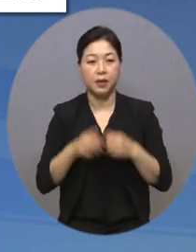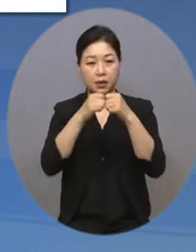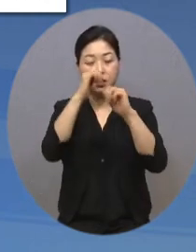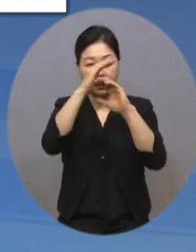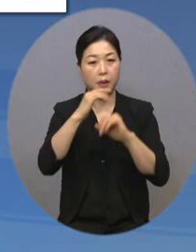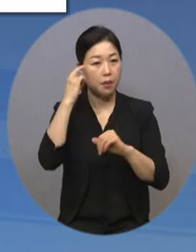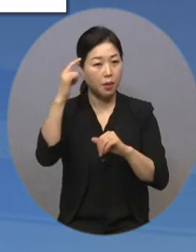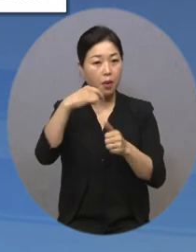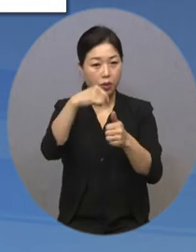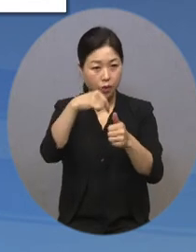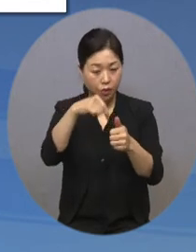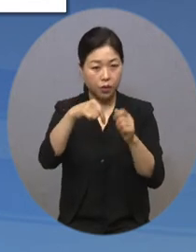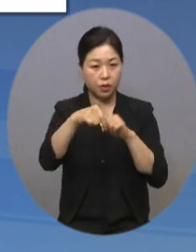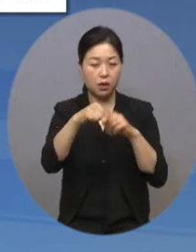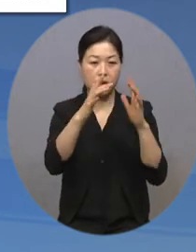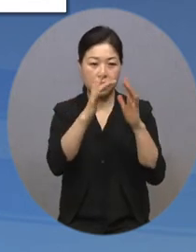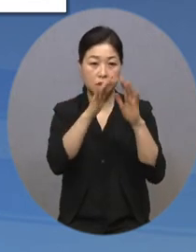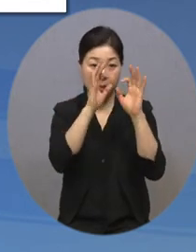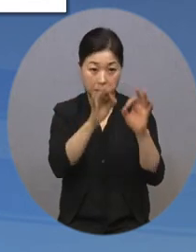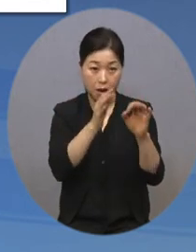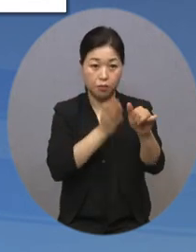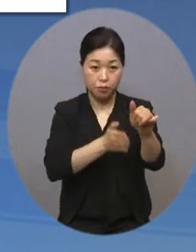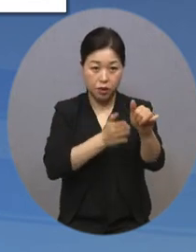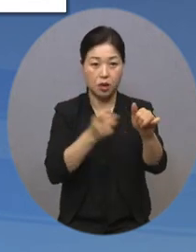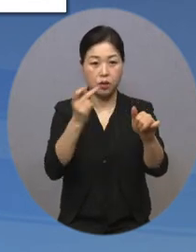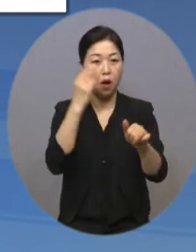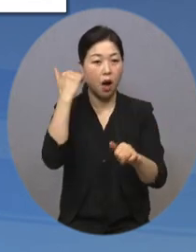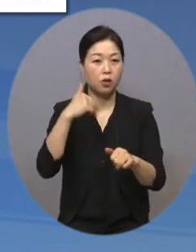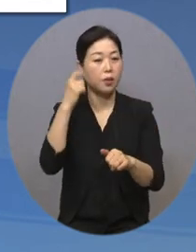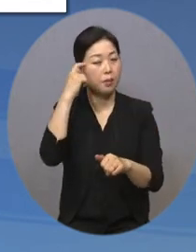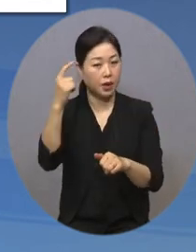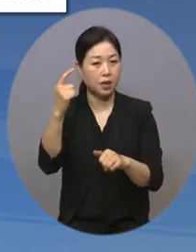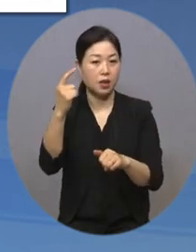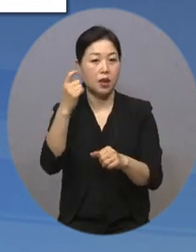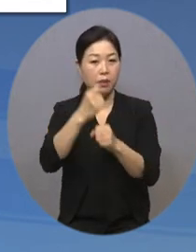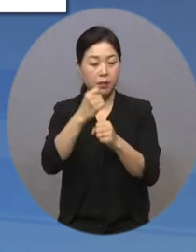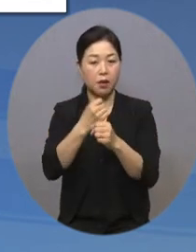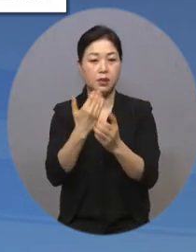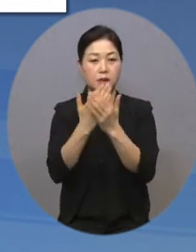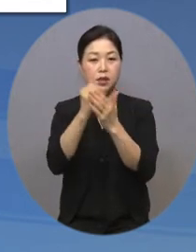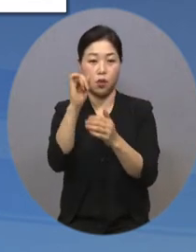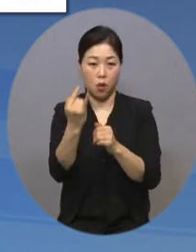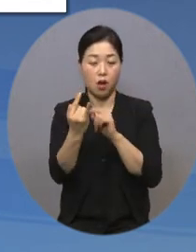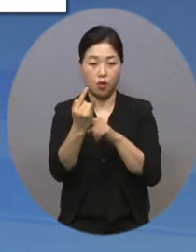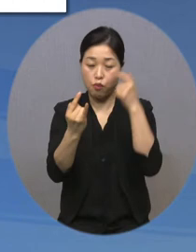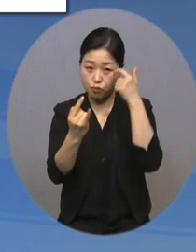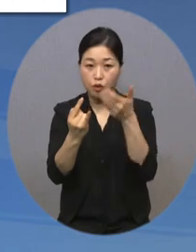발명교육 포털사이트를 참조하거나 한국발명진흥회로 문의하면 됩니다.